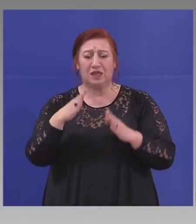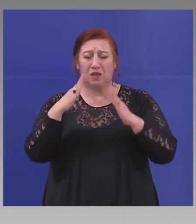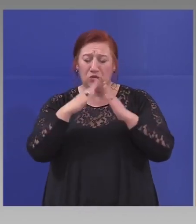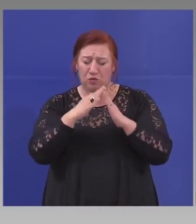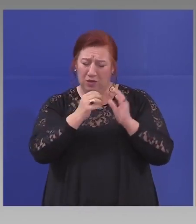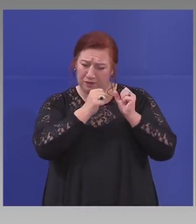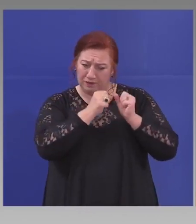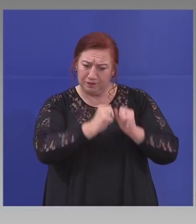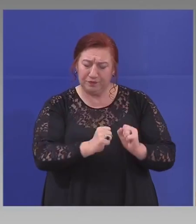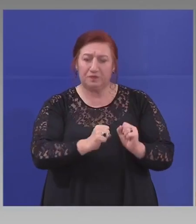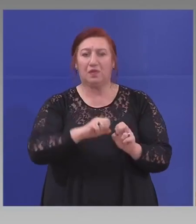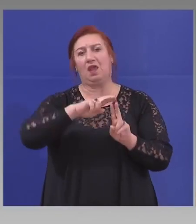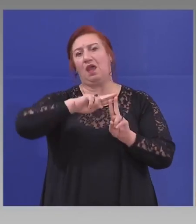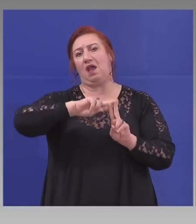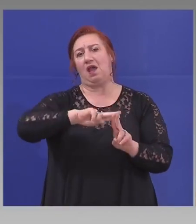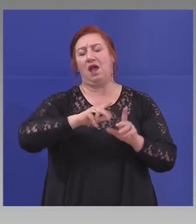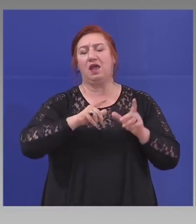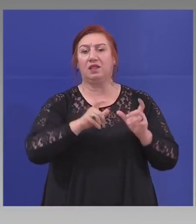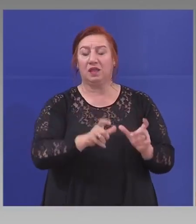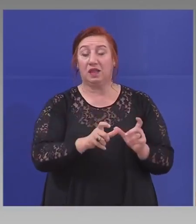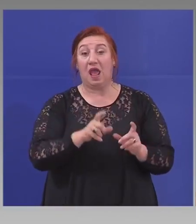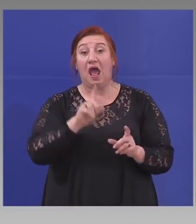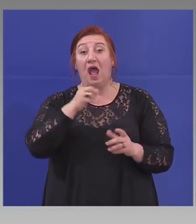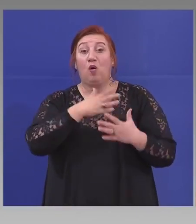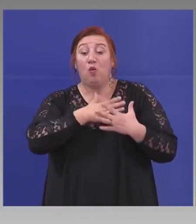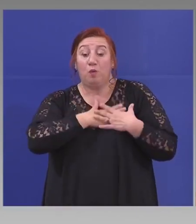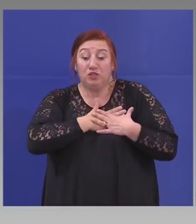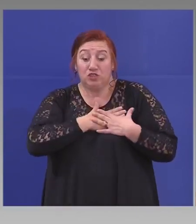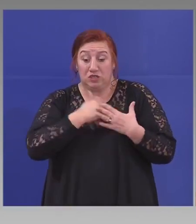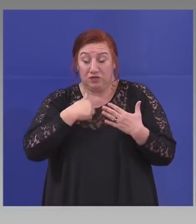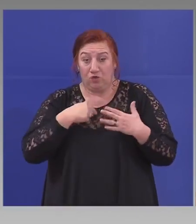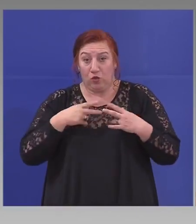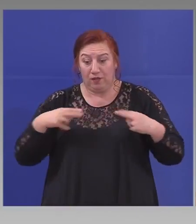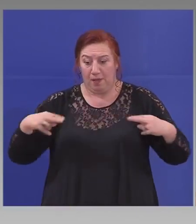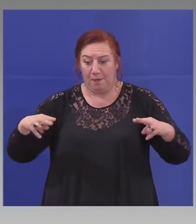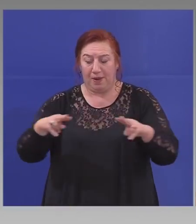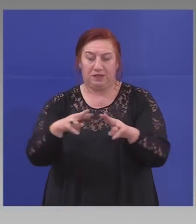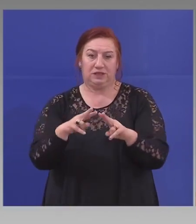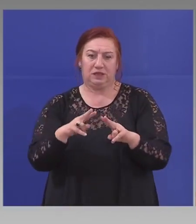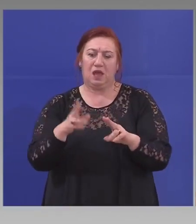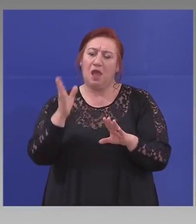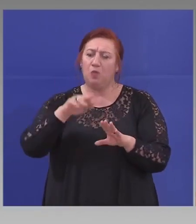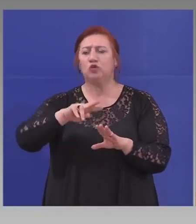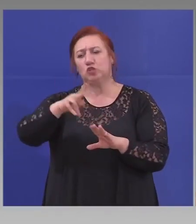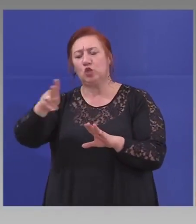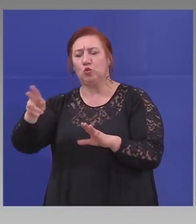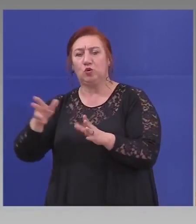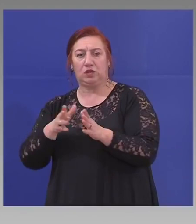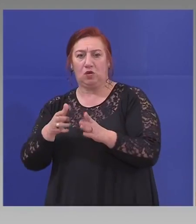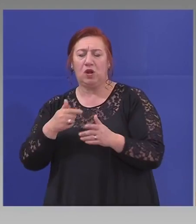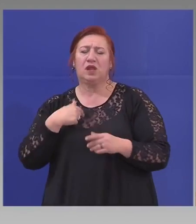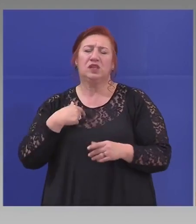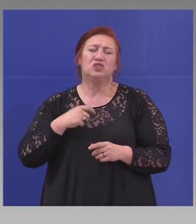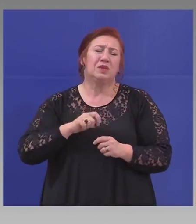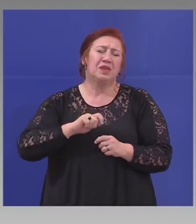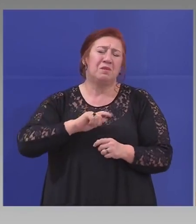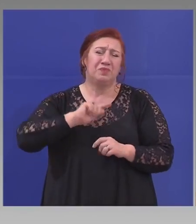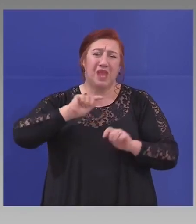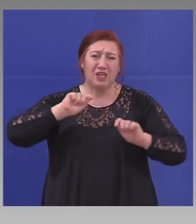първо обичат себе си и своите близки, после всички останали, и ще бъдем изключително строги.